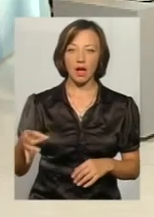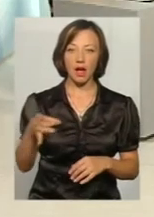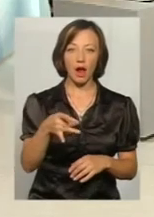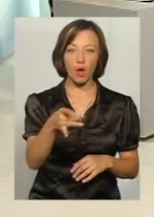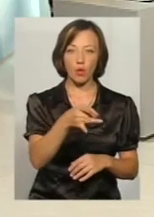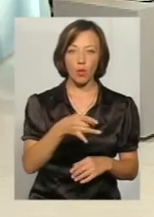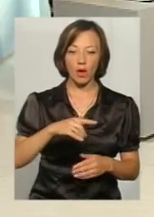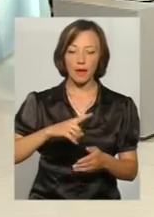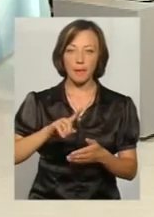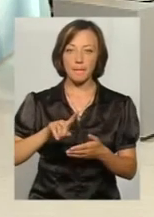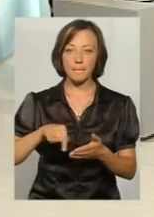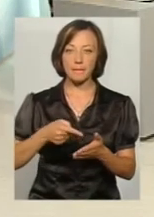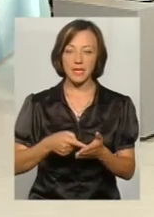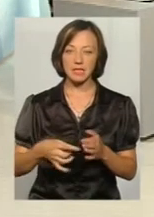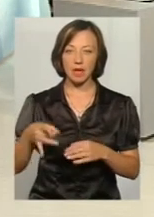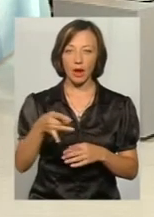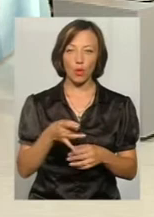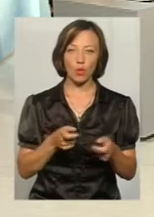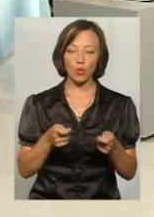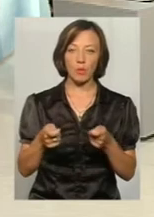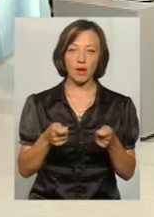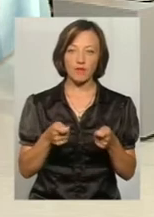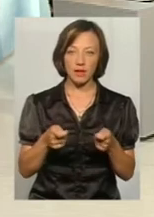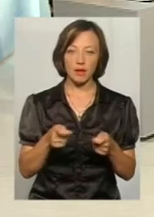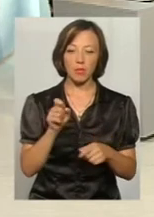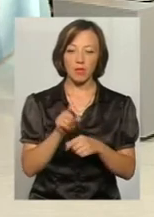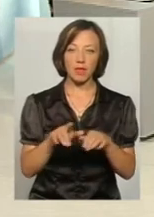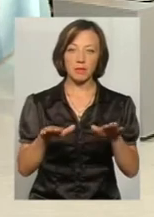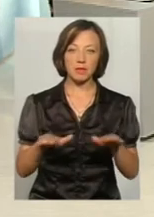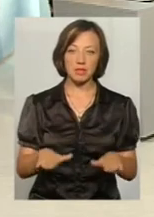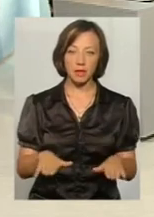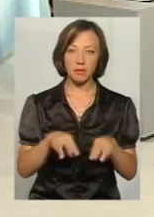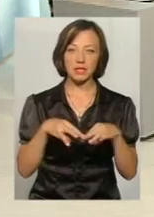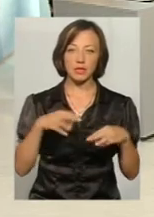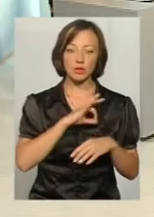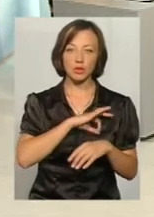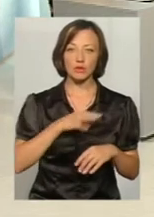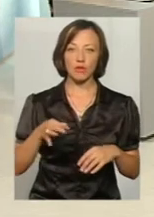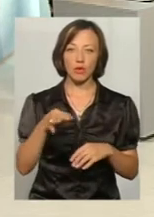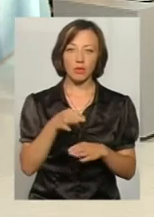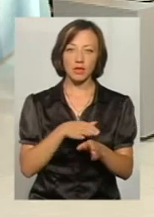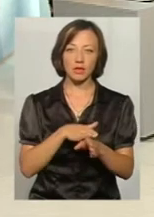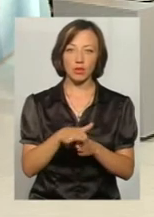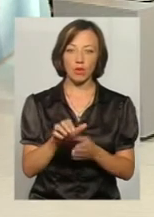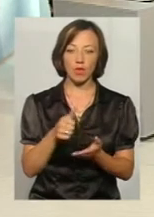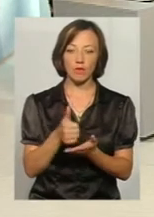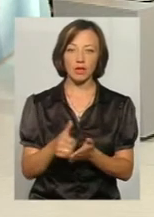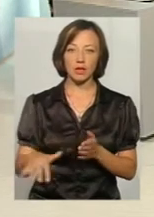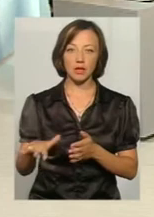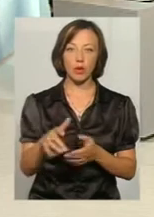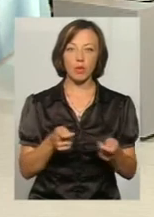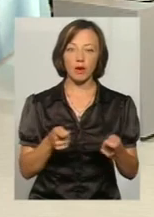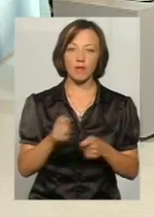управління юстиції в областях. На сьогодні повноваження Міністерства юстиції в області реалізують виключно головні територіальні управління